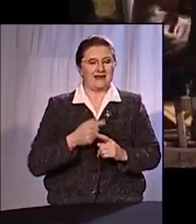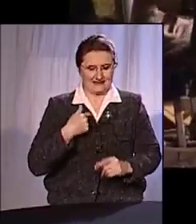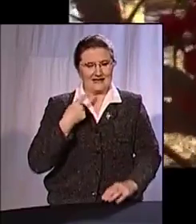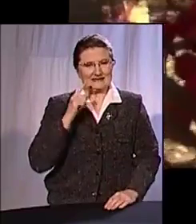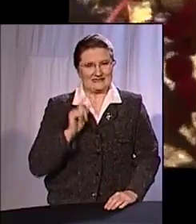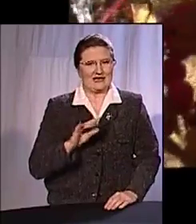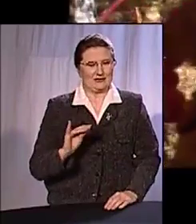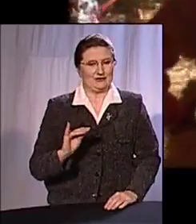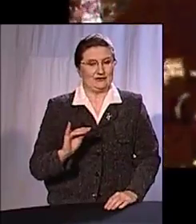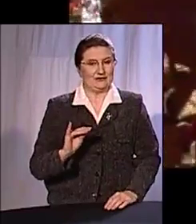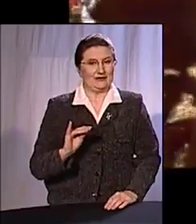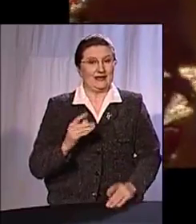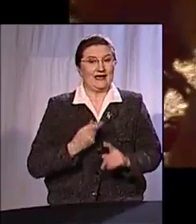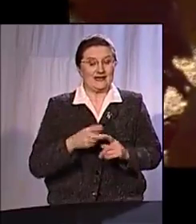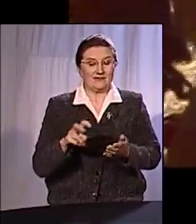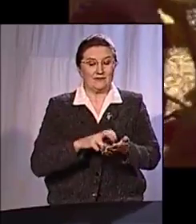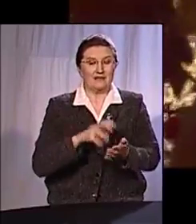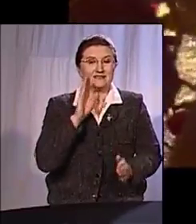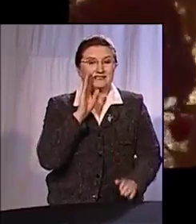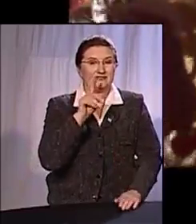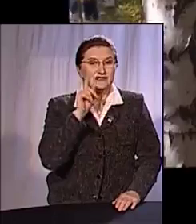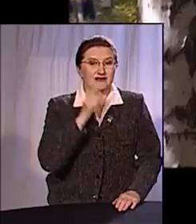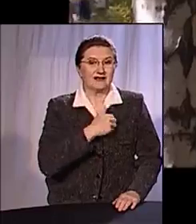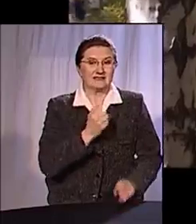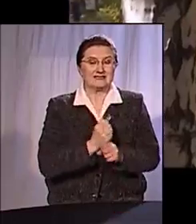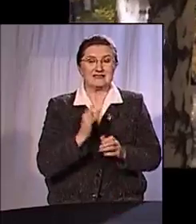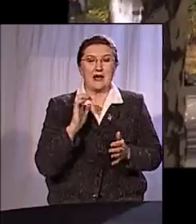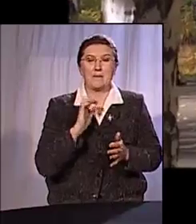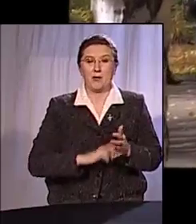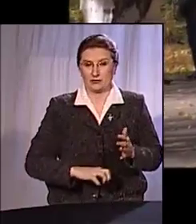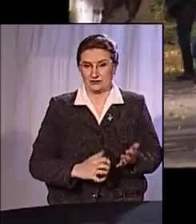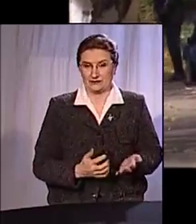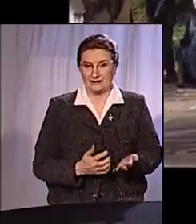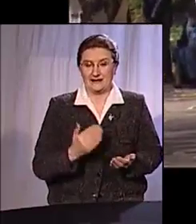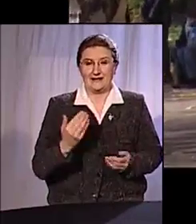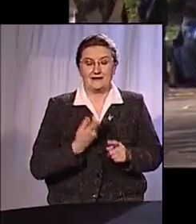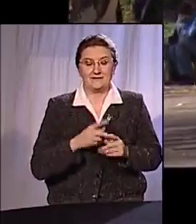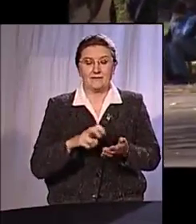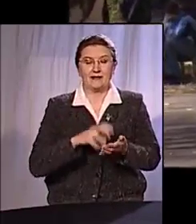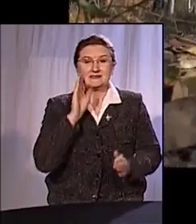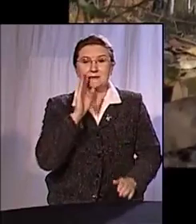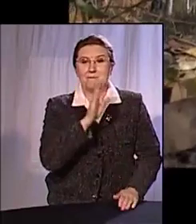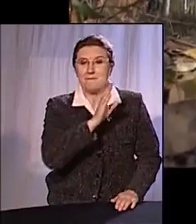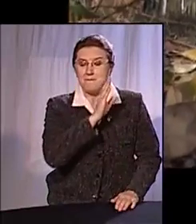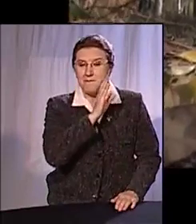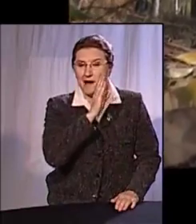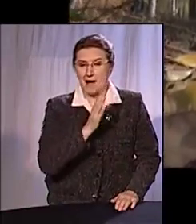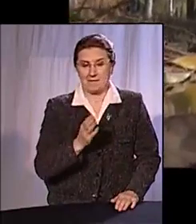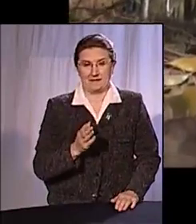знаю. Но именно этого и боятся девочки, которые хотят сделать аборт. Именно этого боятся мамы, которые